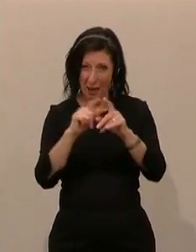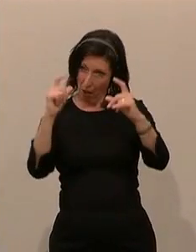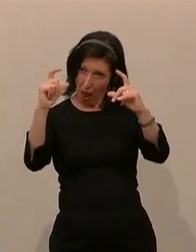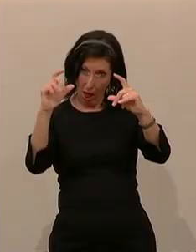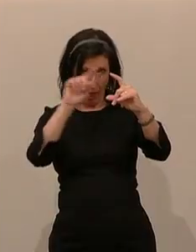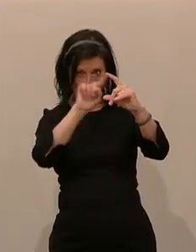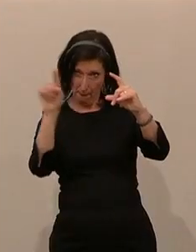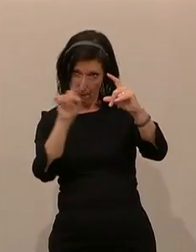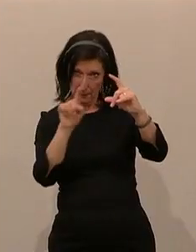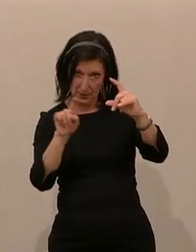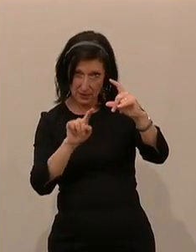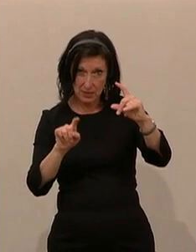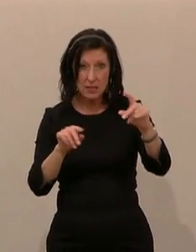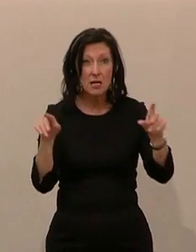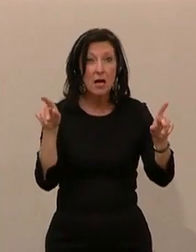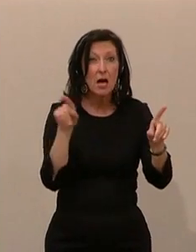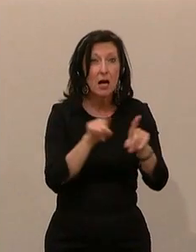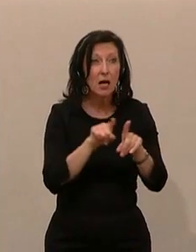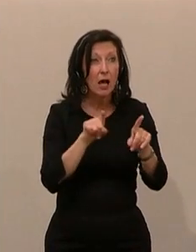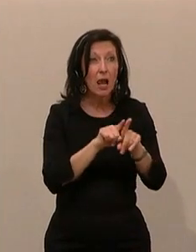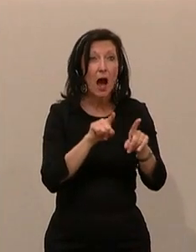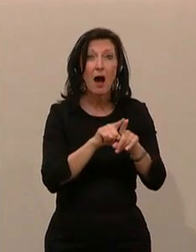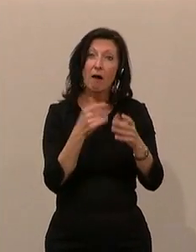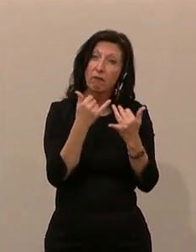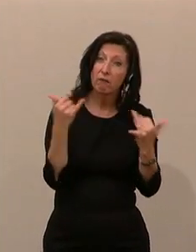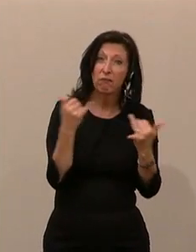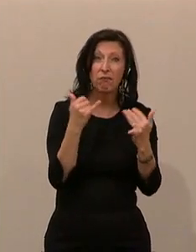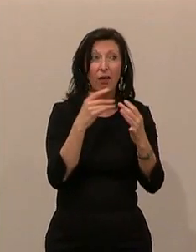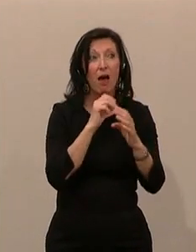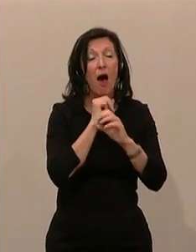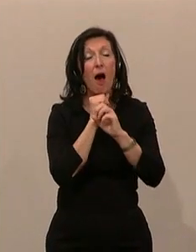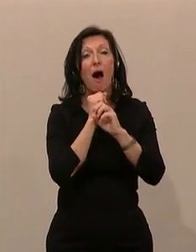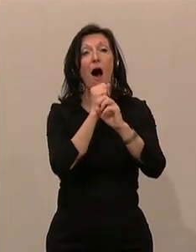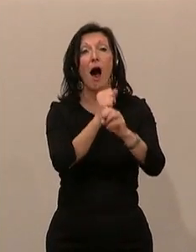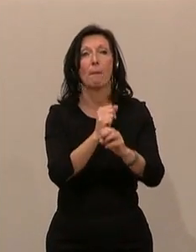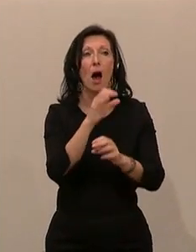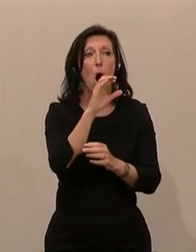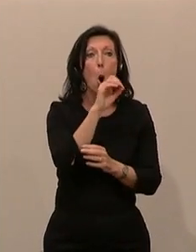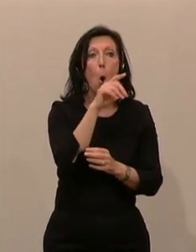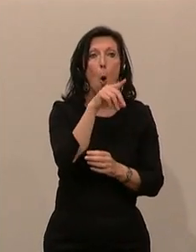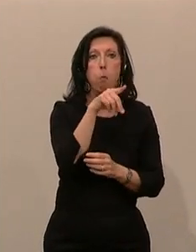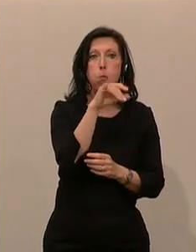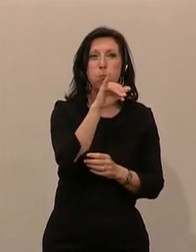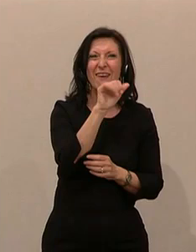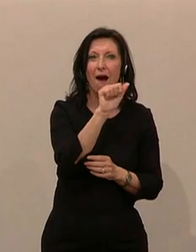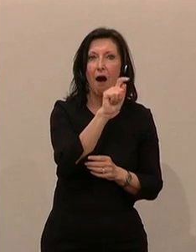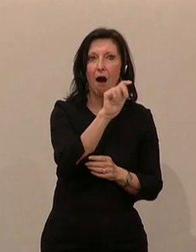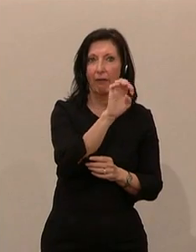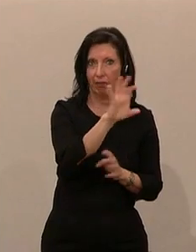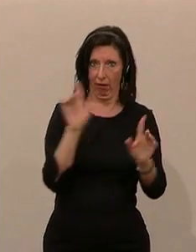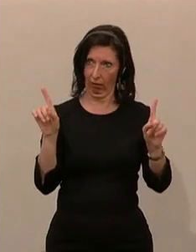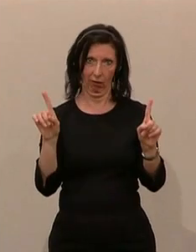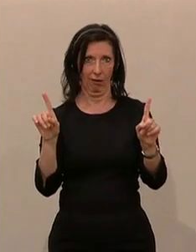in dem auf Opiatabhängigkeit eingegangen wird. Dass sich das völlig unterscheidet, ist jedem Fachmann klar, aber das wird